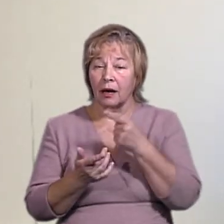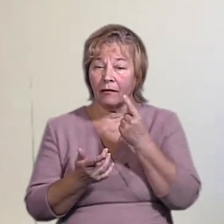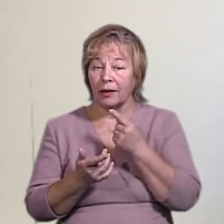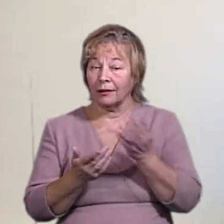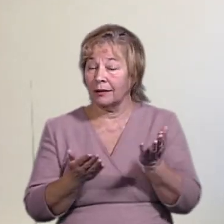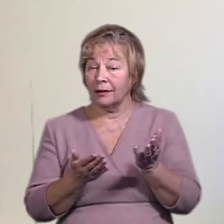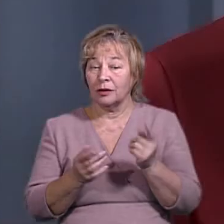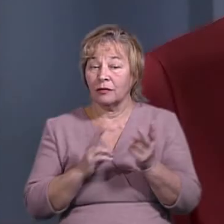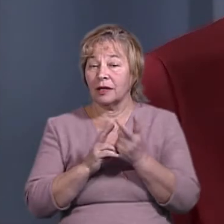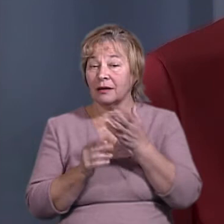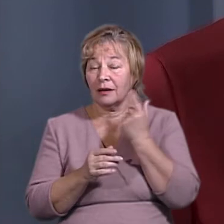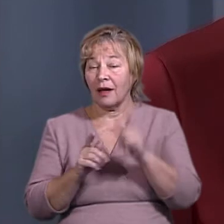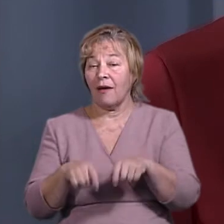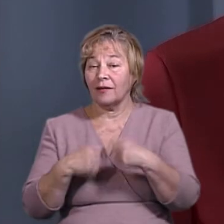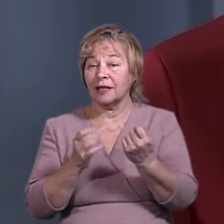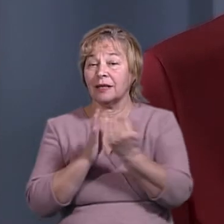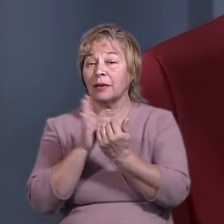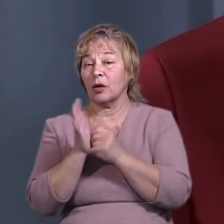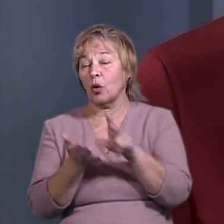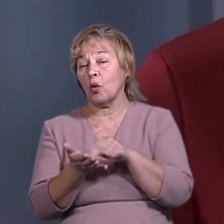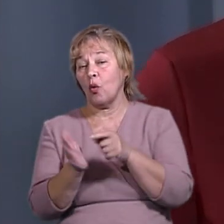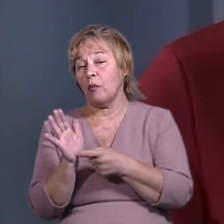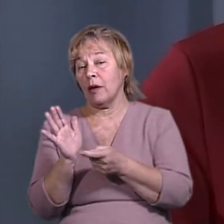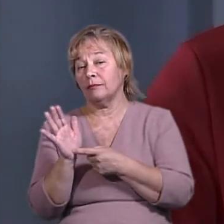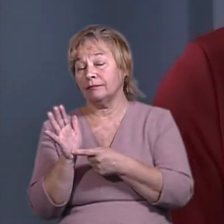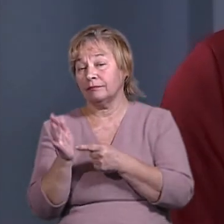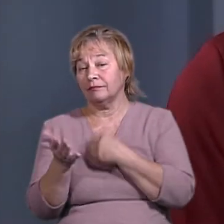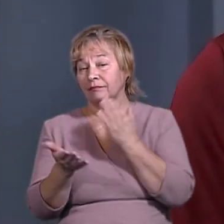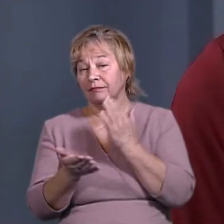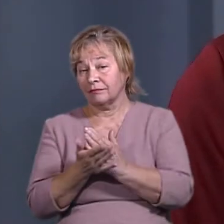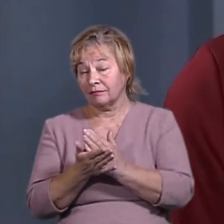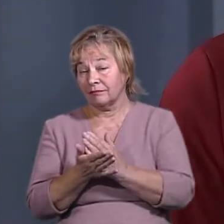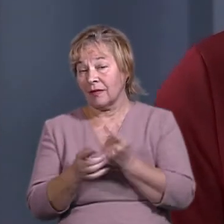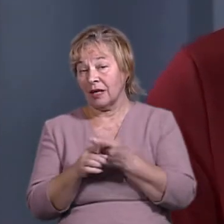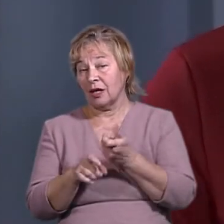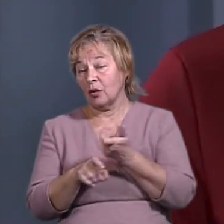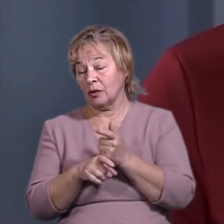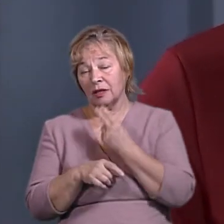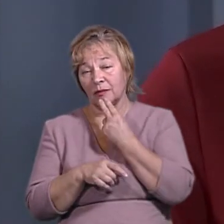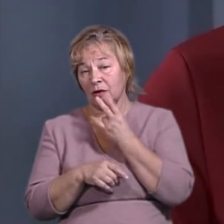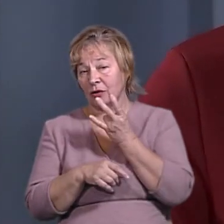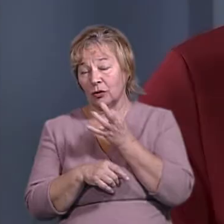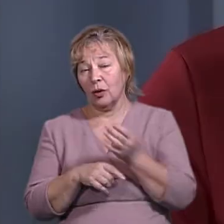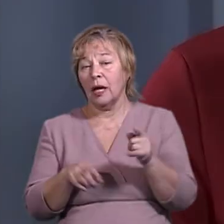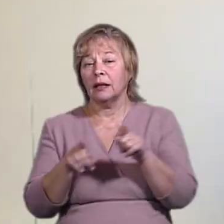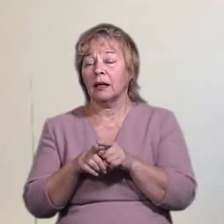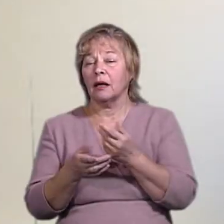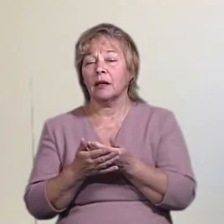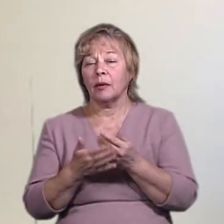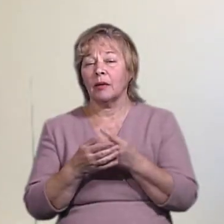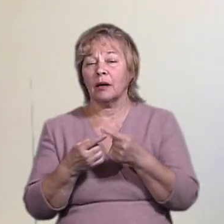лише протокол, акт, видачі протоколу, копія цього акту нашому спострічі, це звучить дуже смішно. І так як ми напрямі